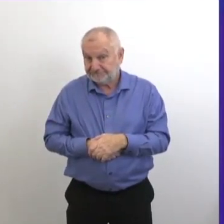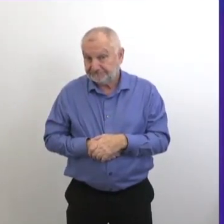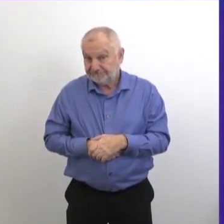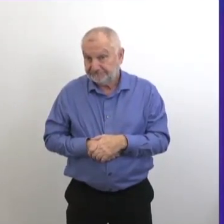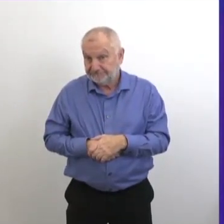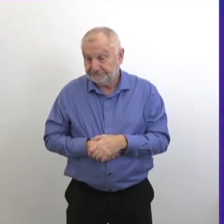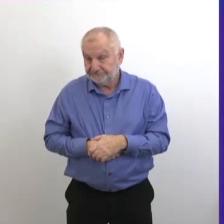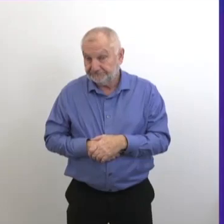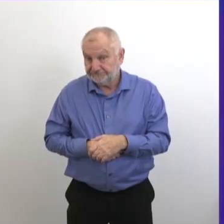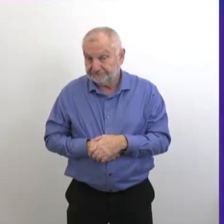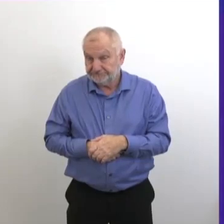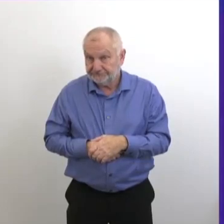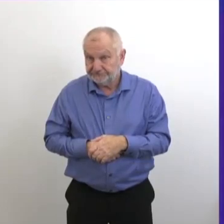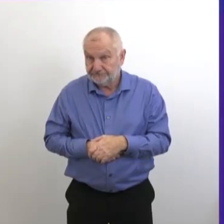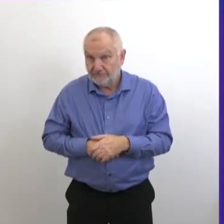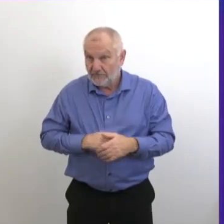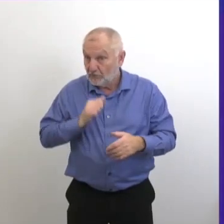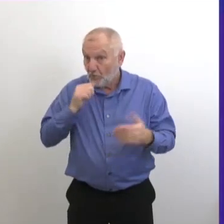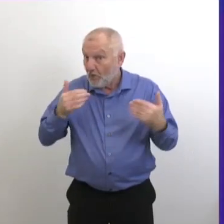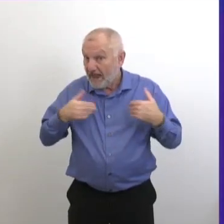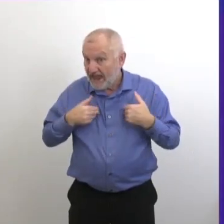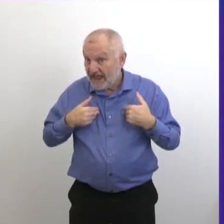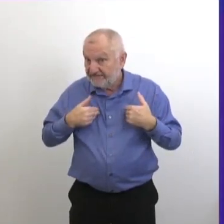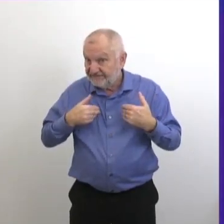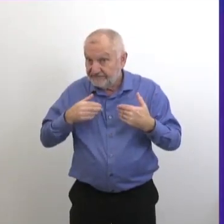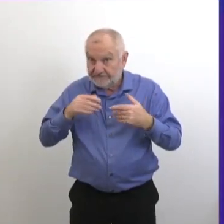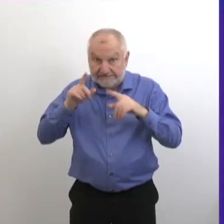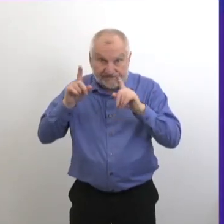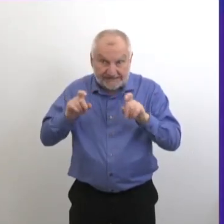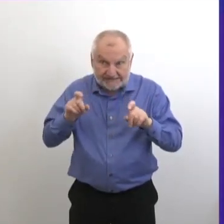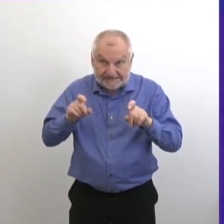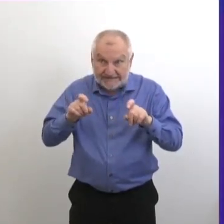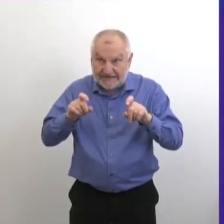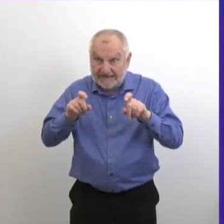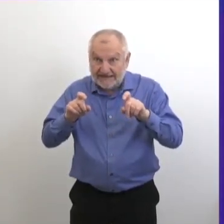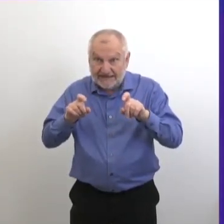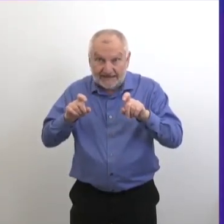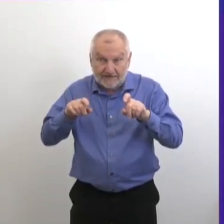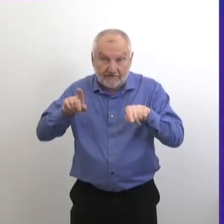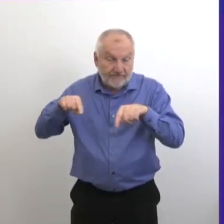On n'a pas des tests routiniers de surveillance pour le moment.